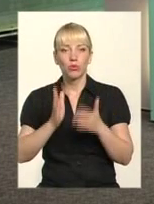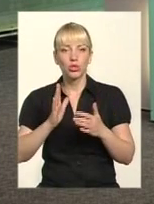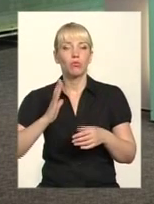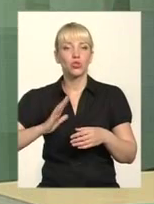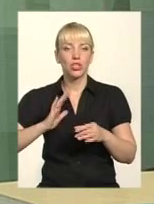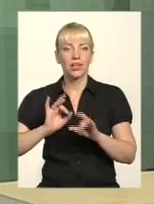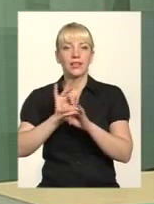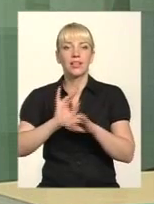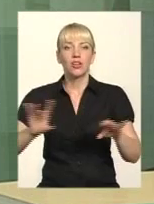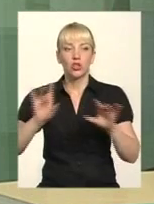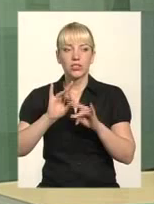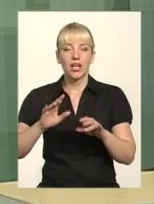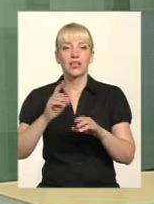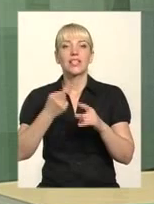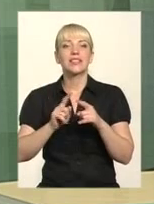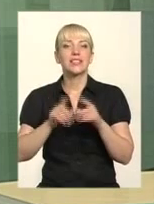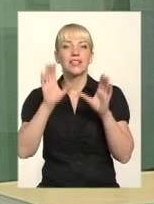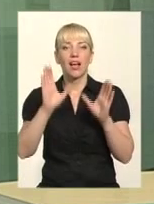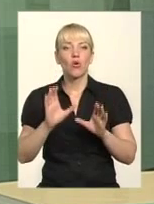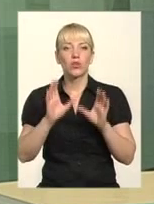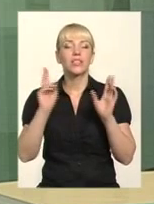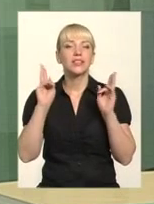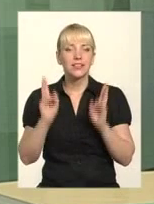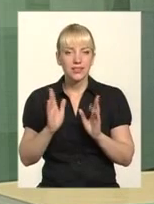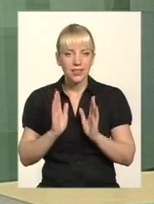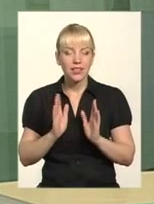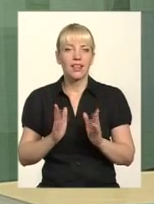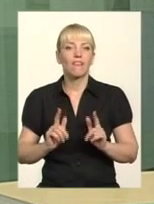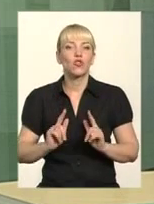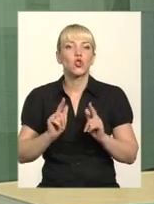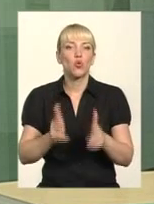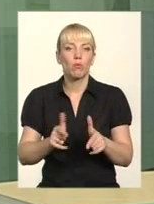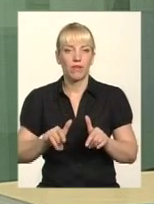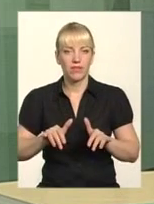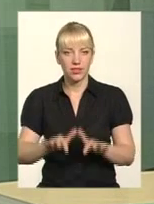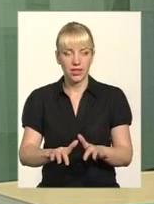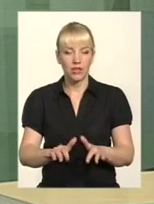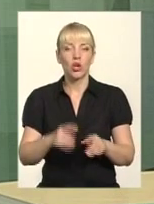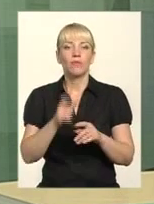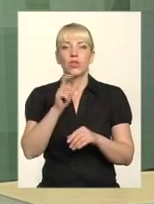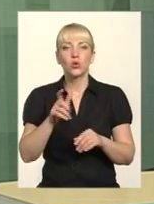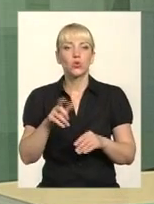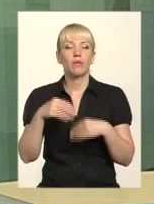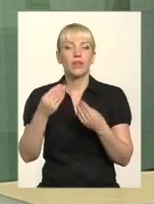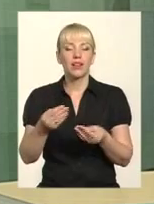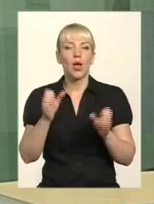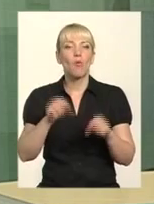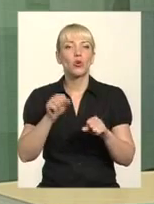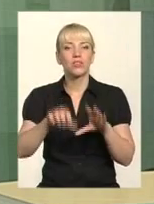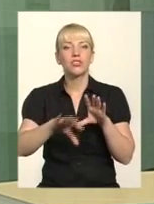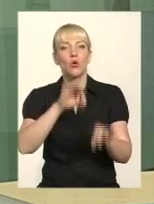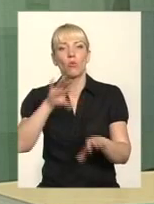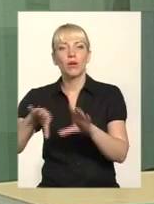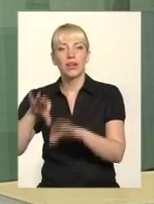тільки вступив в дію, людям надали можливість обирати надавача послуг. Далі ми будемо виходити із